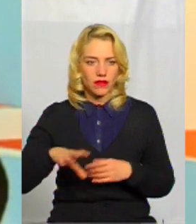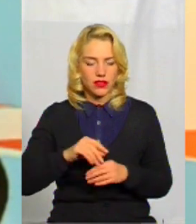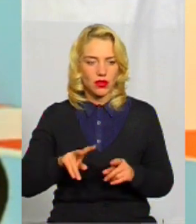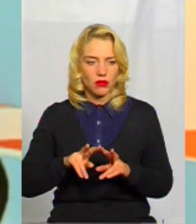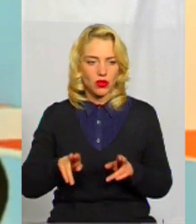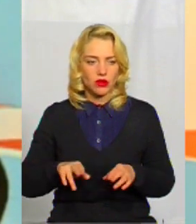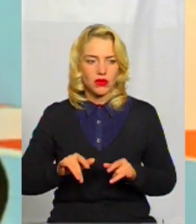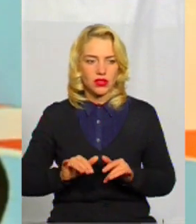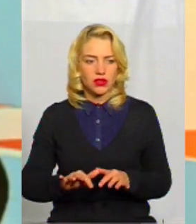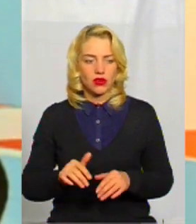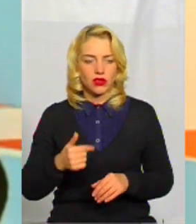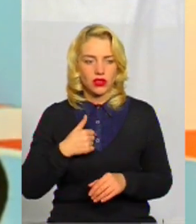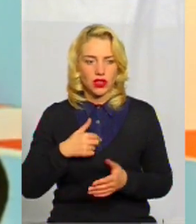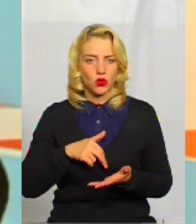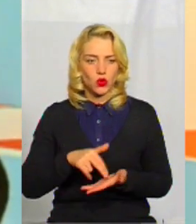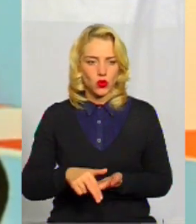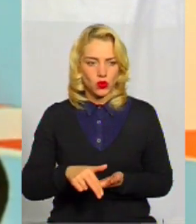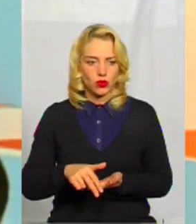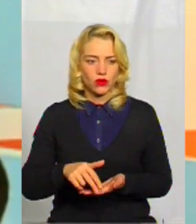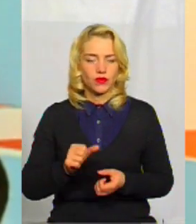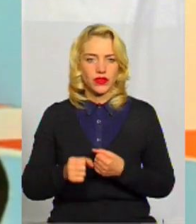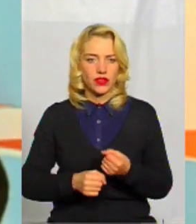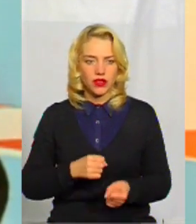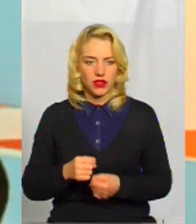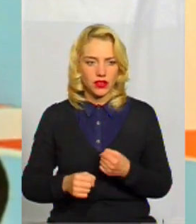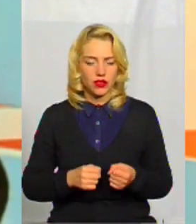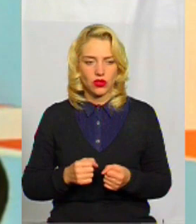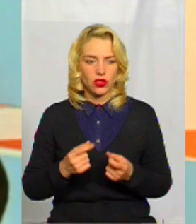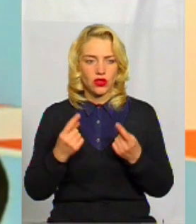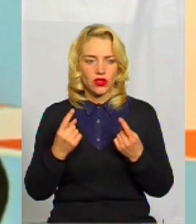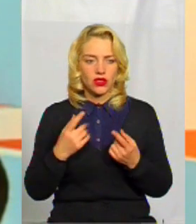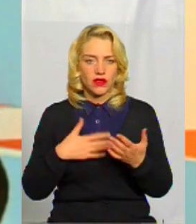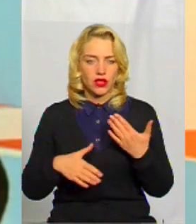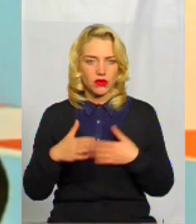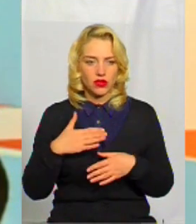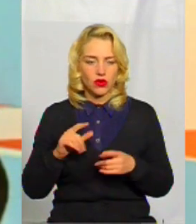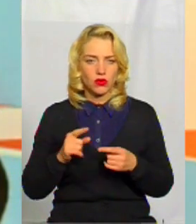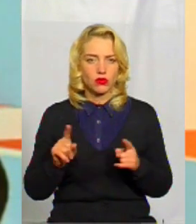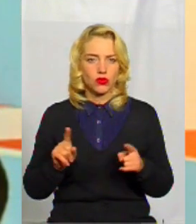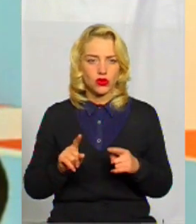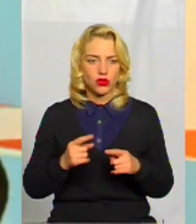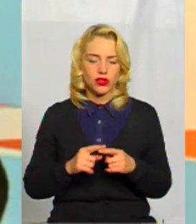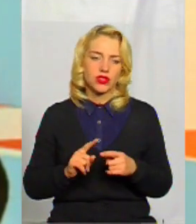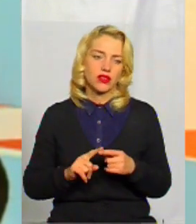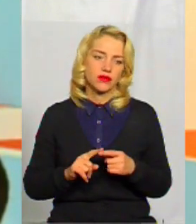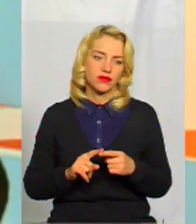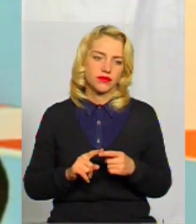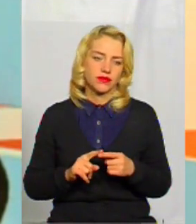заходи я іду, їду з дуже великим задоволенням. Тому що це